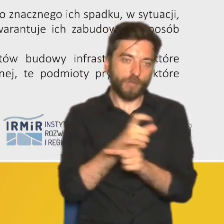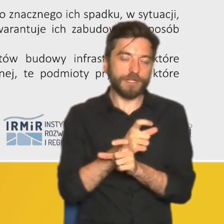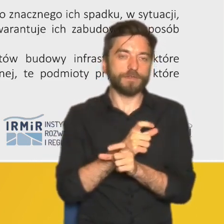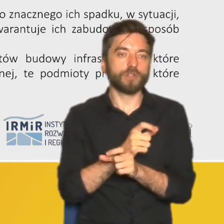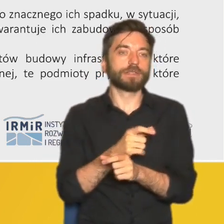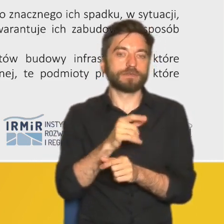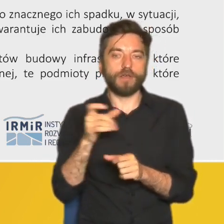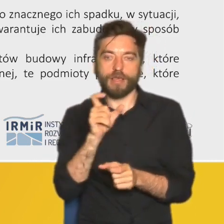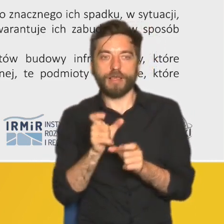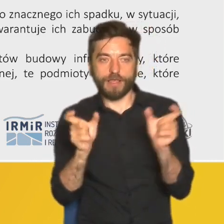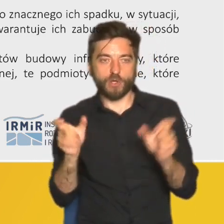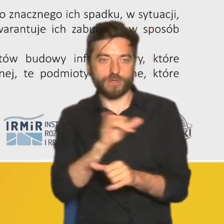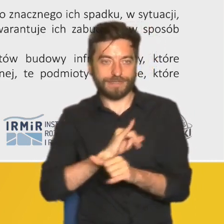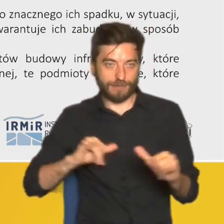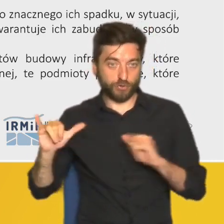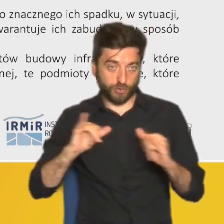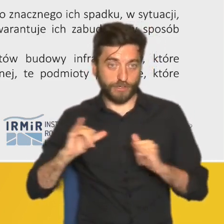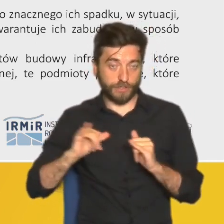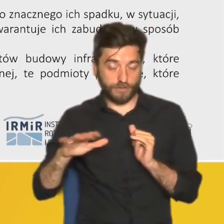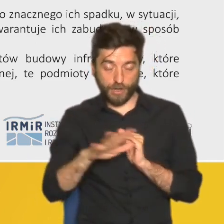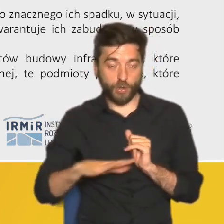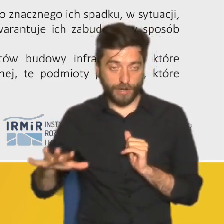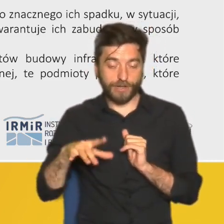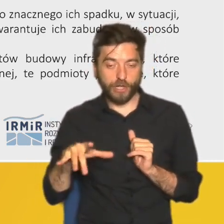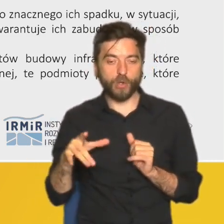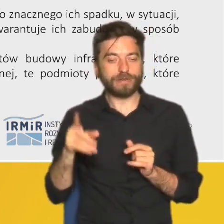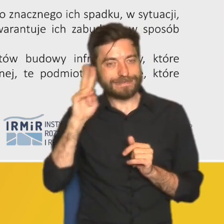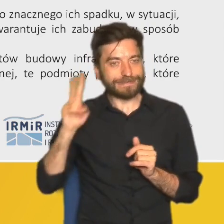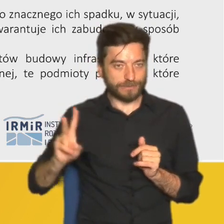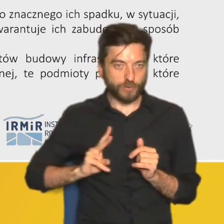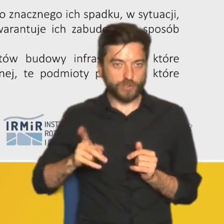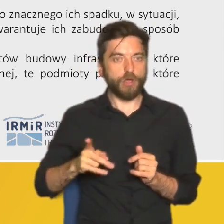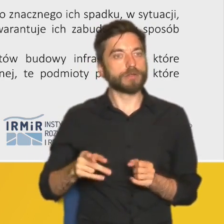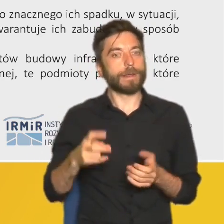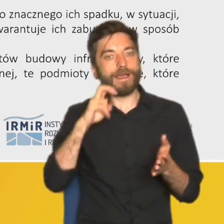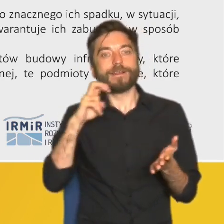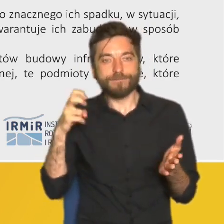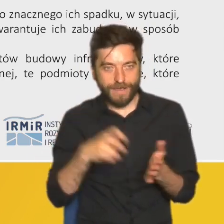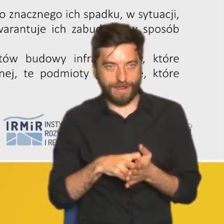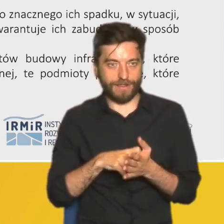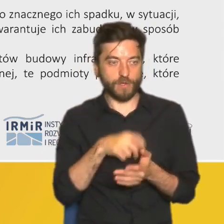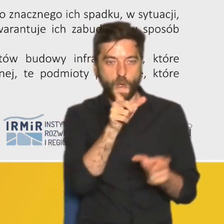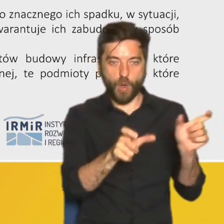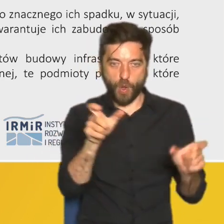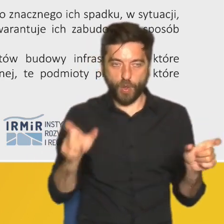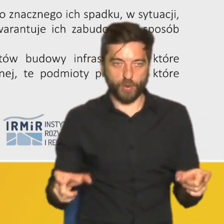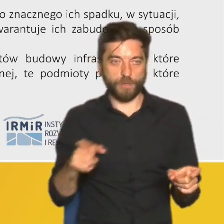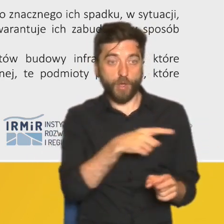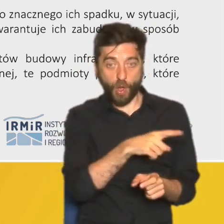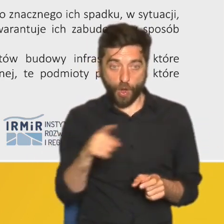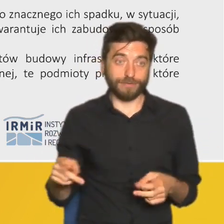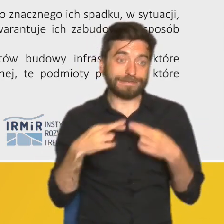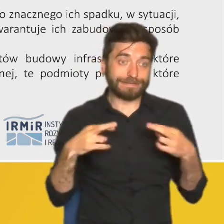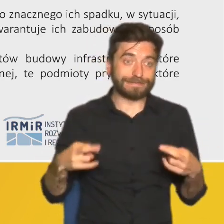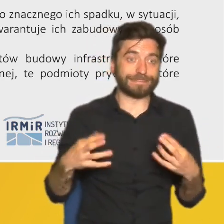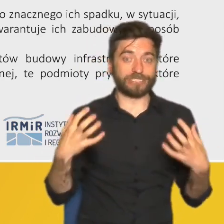samorządu terytorialnego jako pewnego jako instytucji która gwarantuje osobom których z różnych życiowych